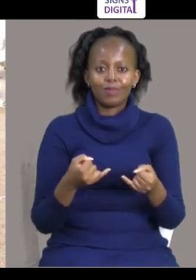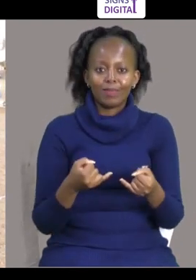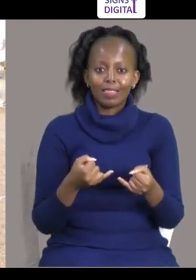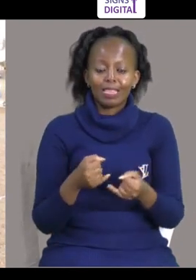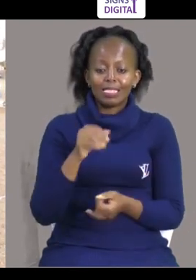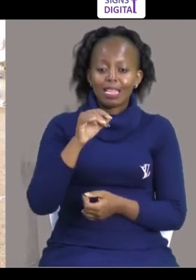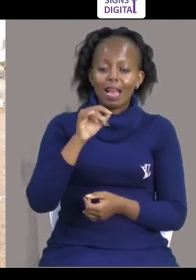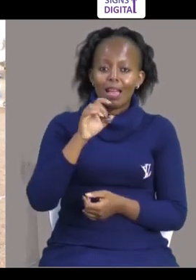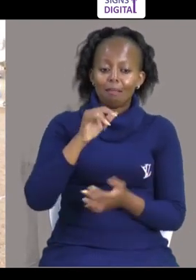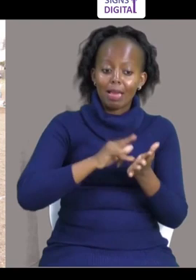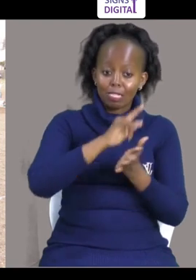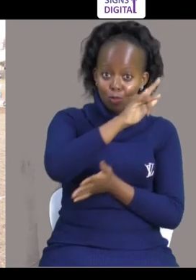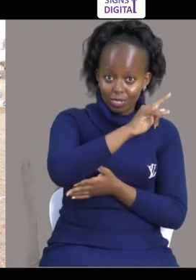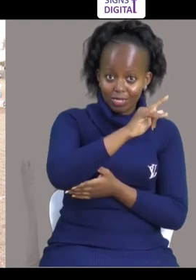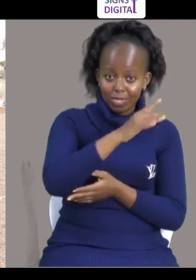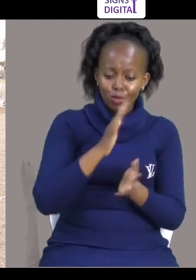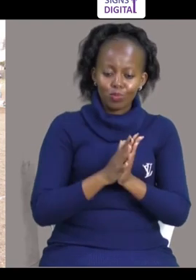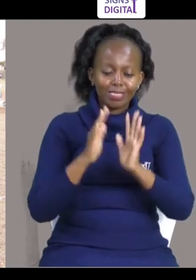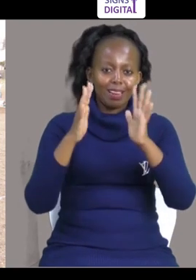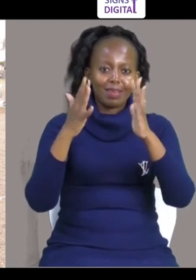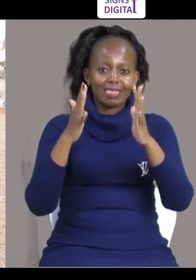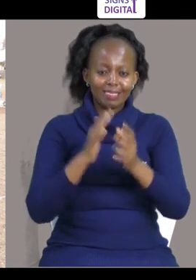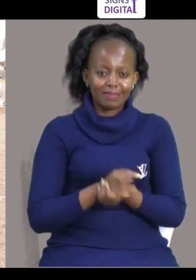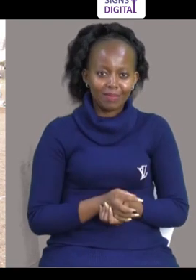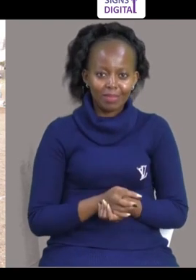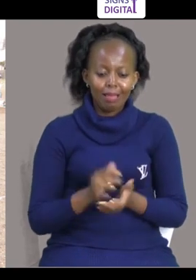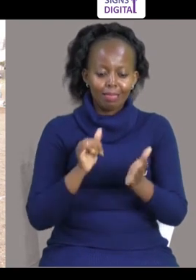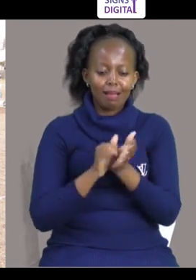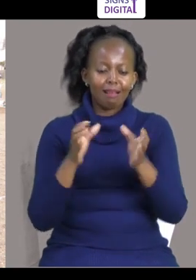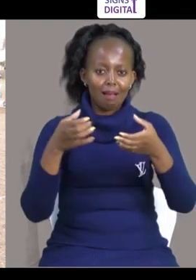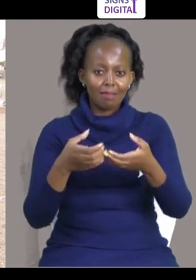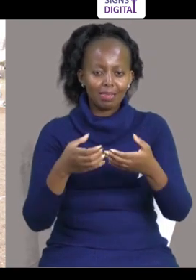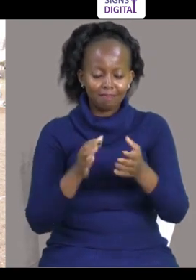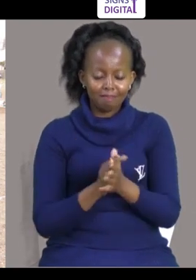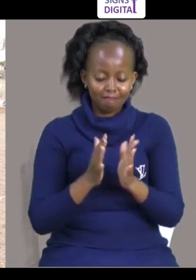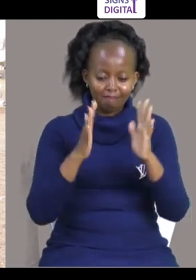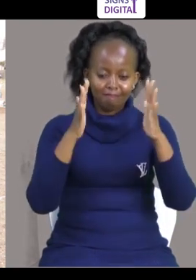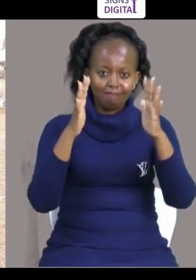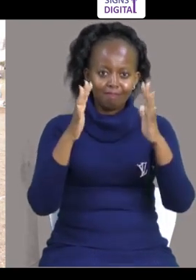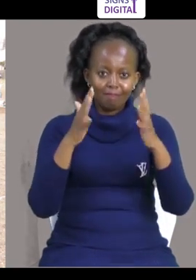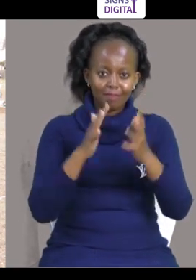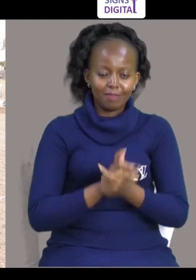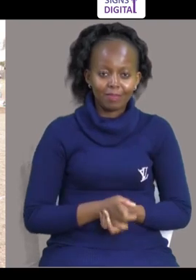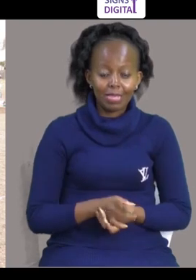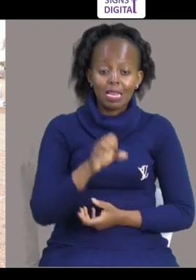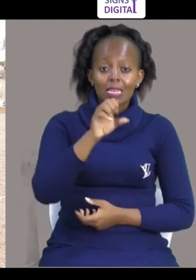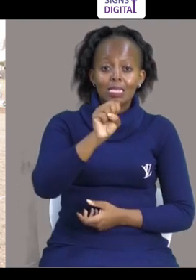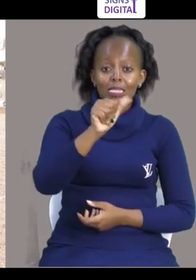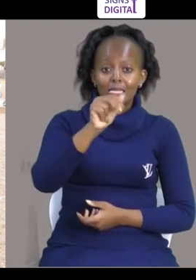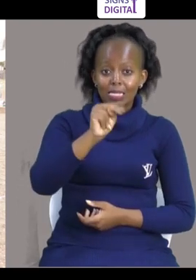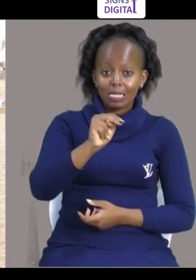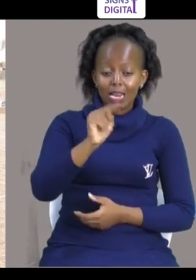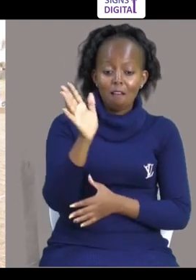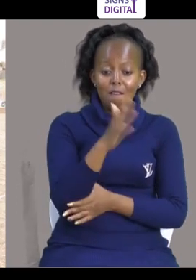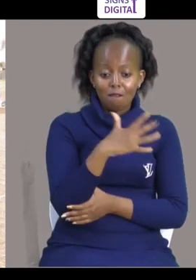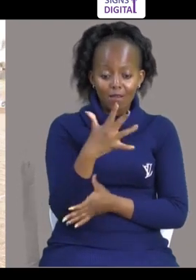Na Nimpia Zile Za Export Situpigie Ilo Kiyo Kampuni Makofi Ya Sunflug